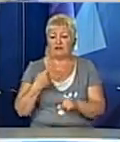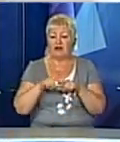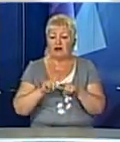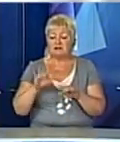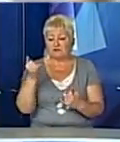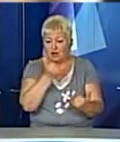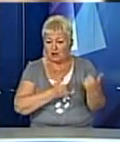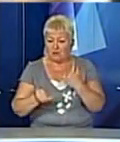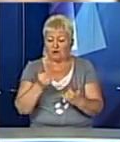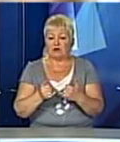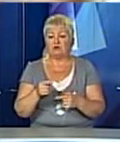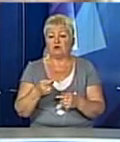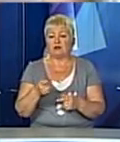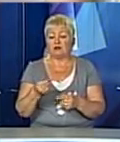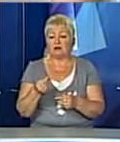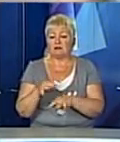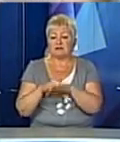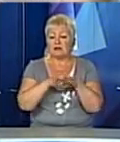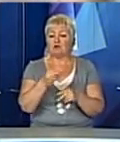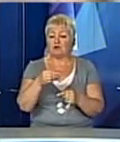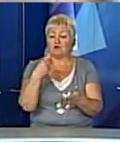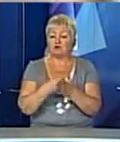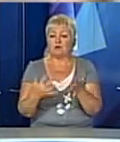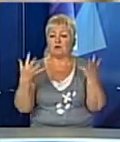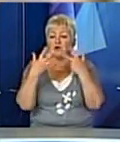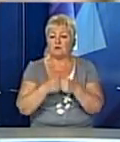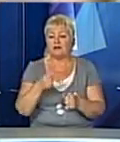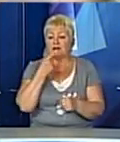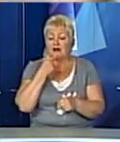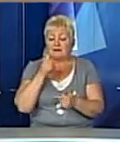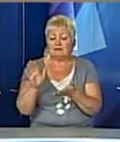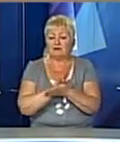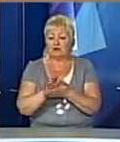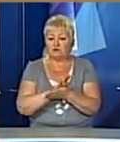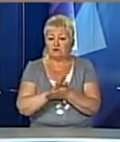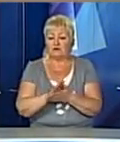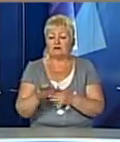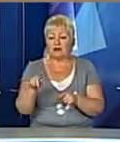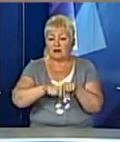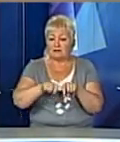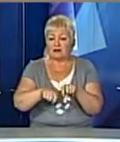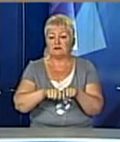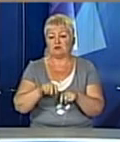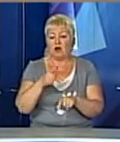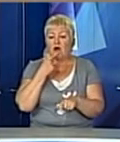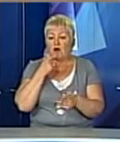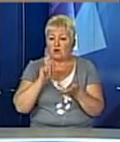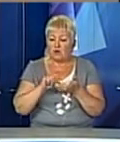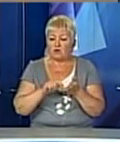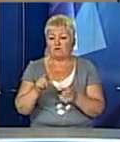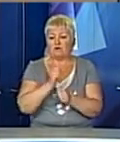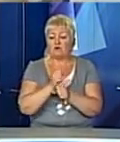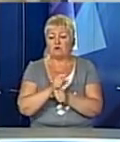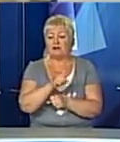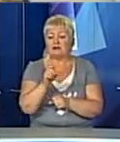лабораторія. За грантові кошти сюди закупили обладнання для гематологічного аналізу та аналізу газів крові. Аналізи вони роблять за